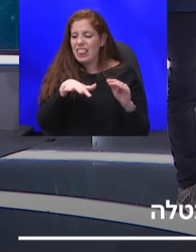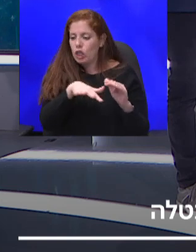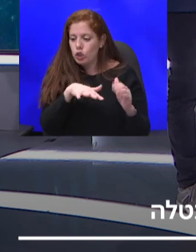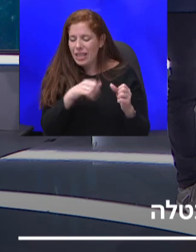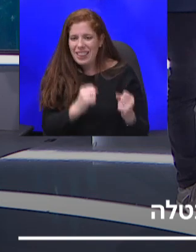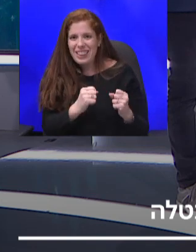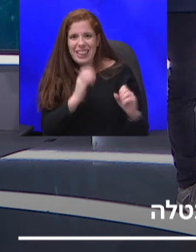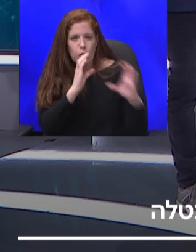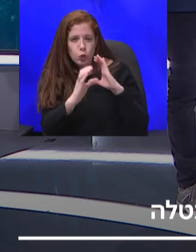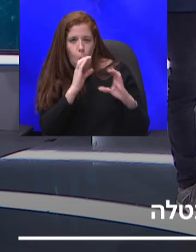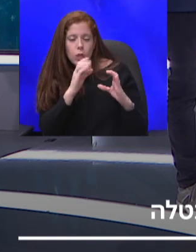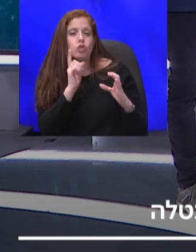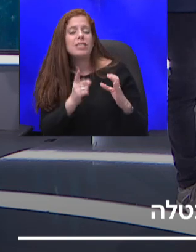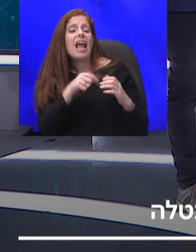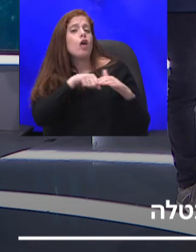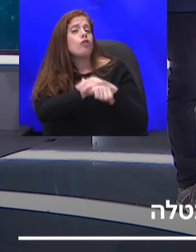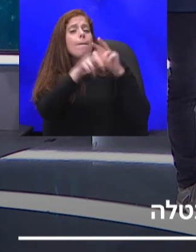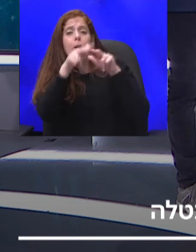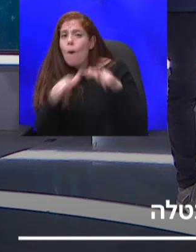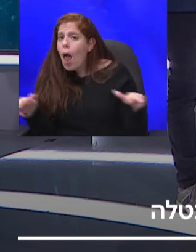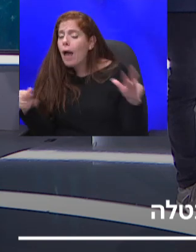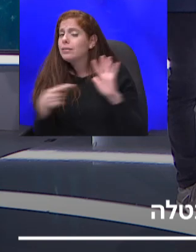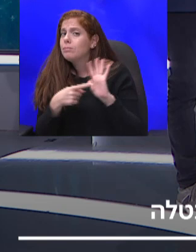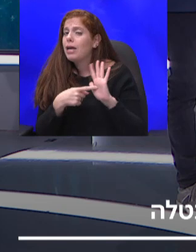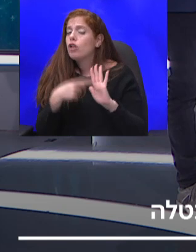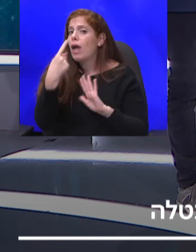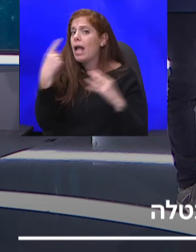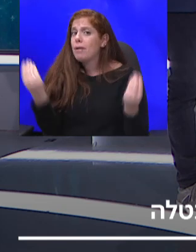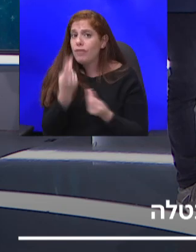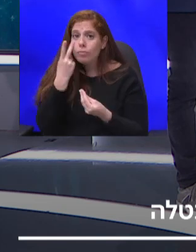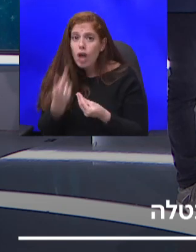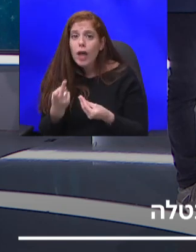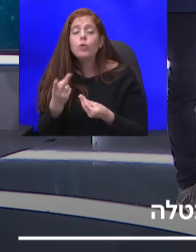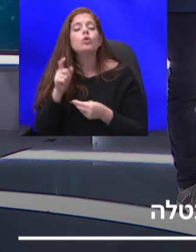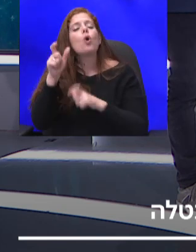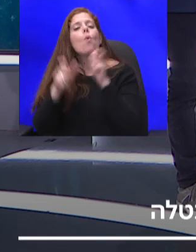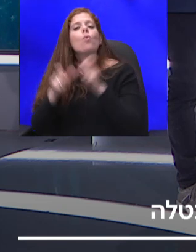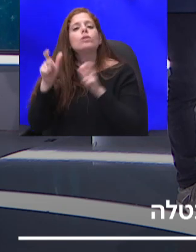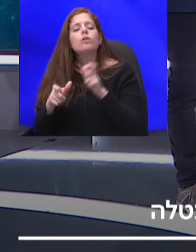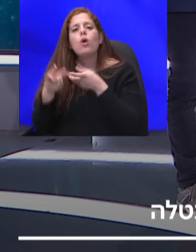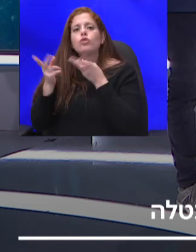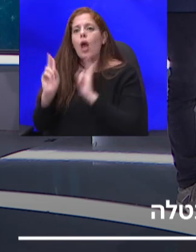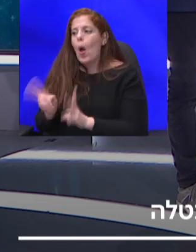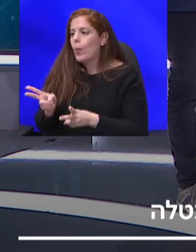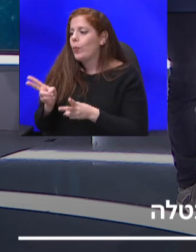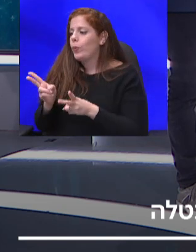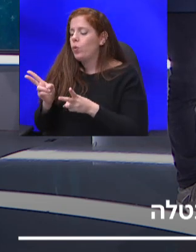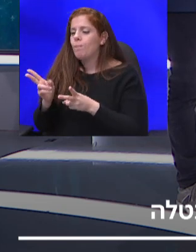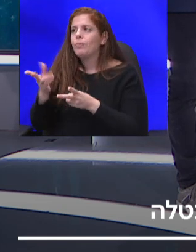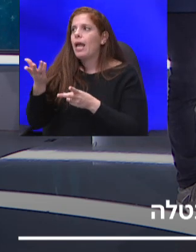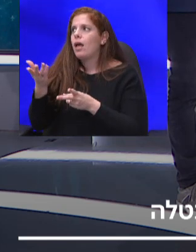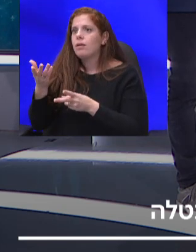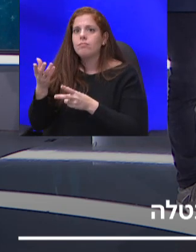חלקי הארץ, כי אחד מהדברים שראינו, זה שאוכלוסיות שיכלו לעבור לעבודה מרחוק,